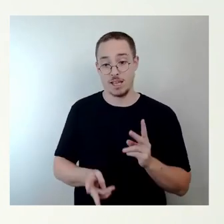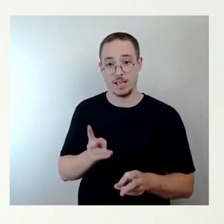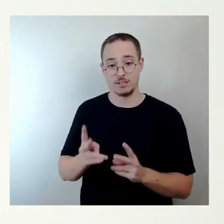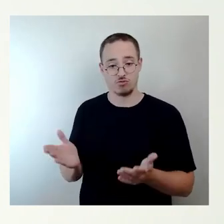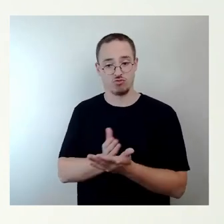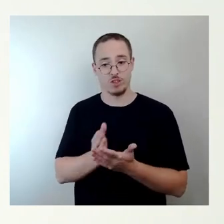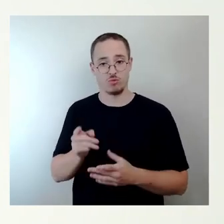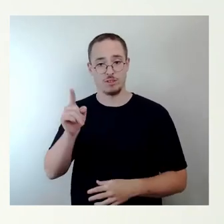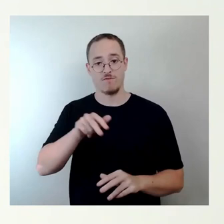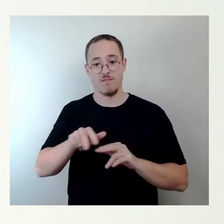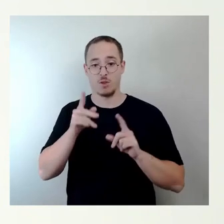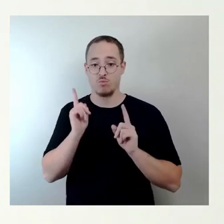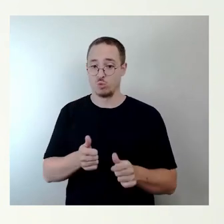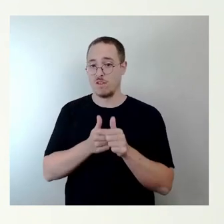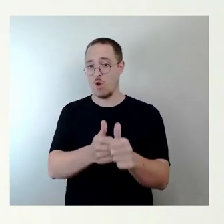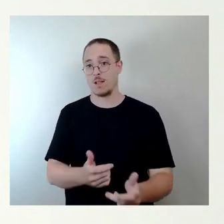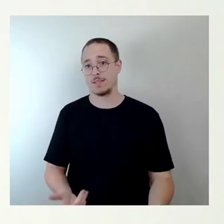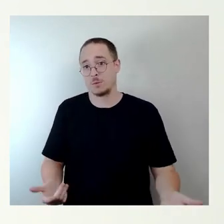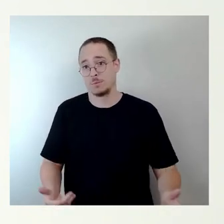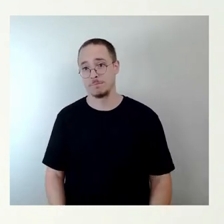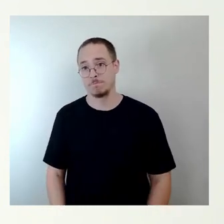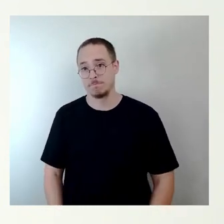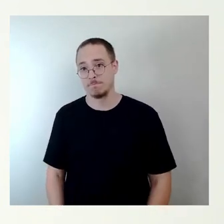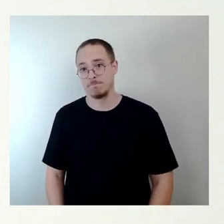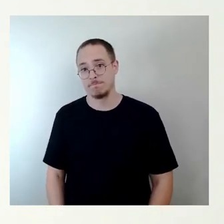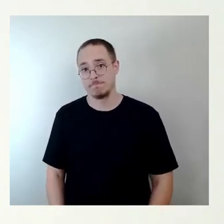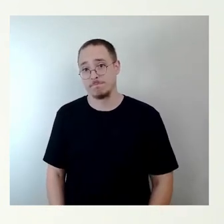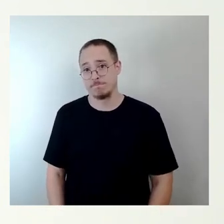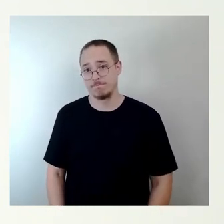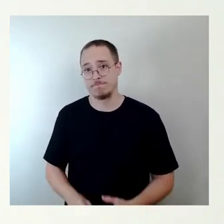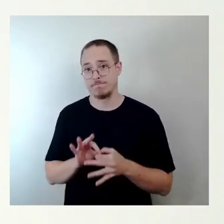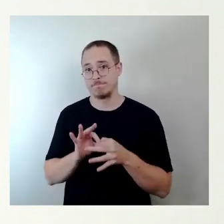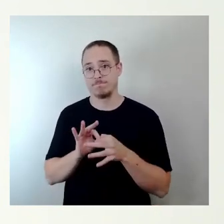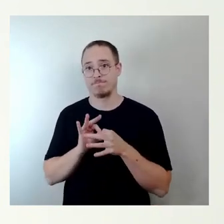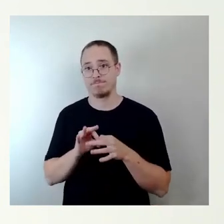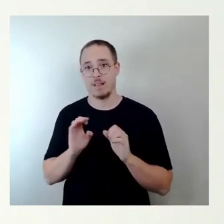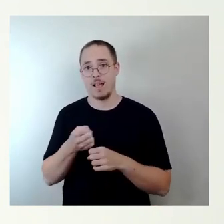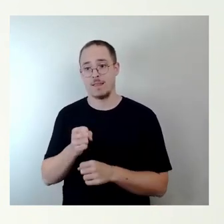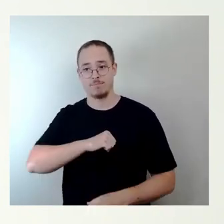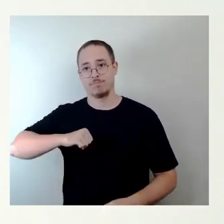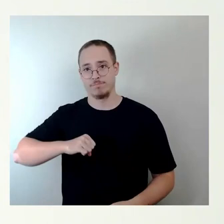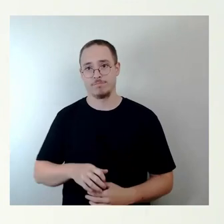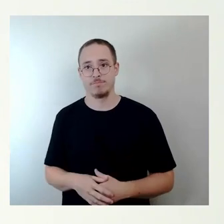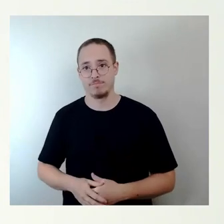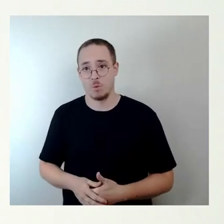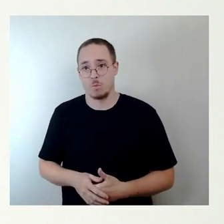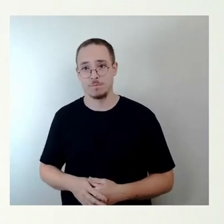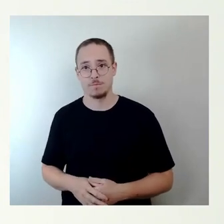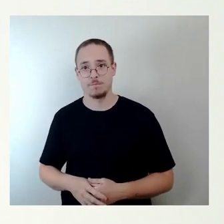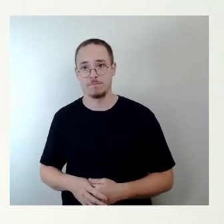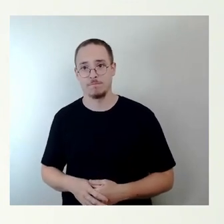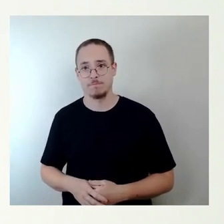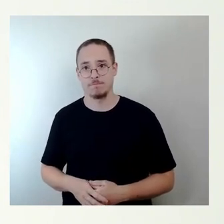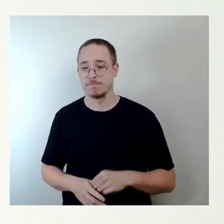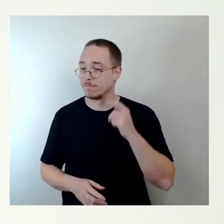einfach auch sozusagen ein Stück weit, ein Stück weit nämlich zurück, gebunden ist. So,